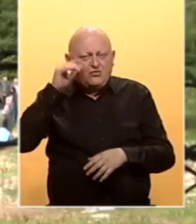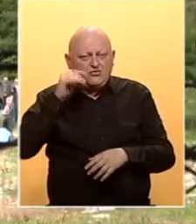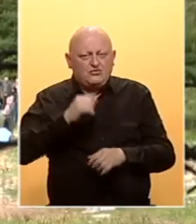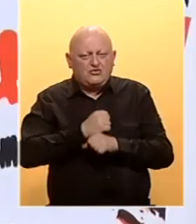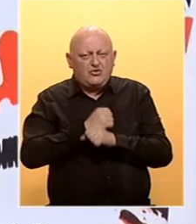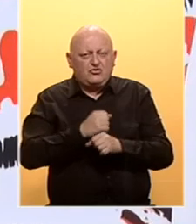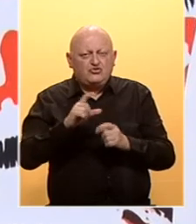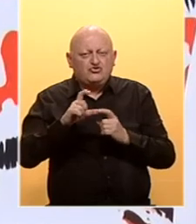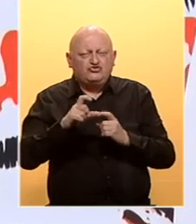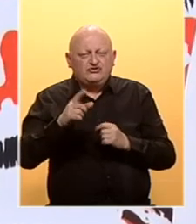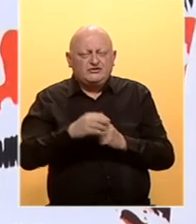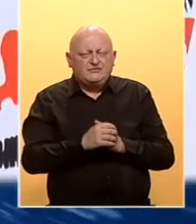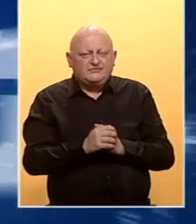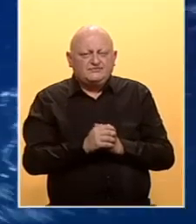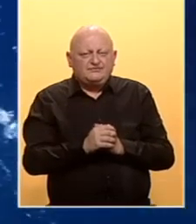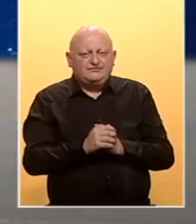logoru Sušica.